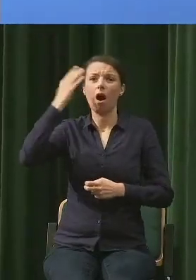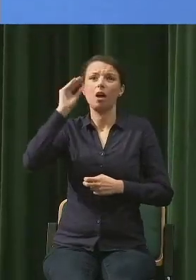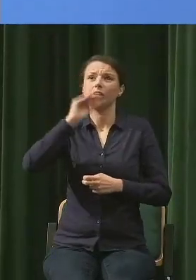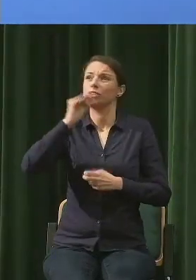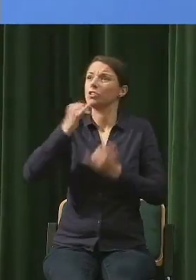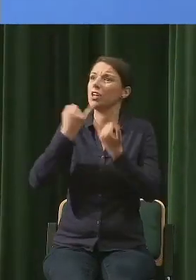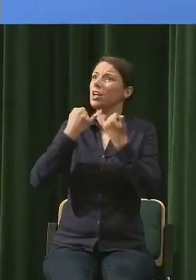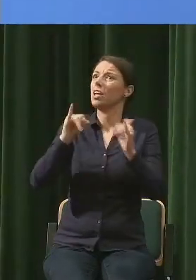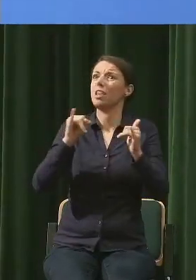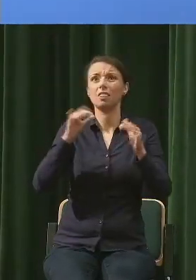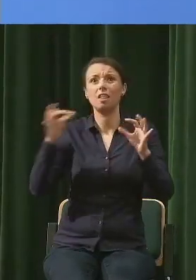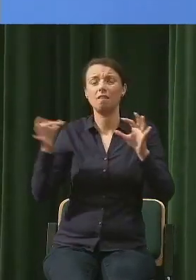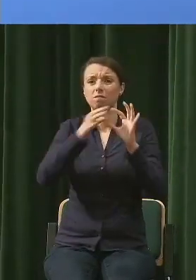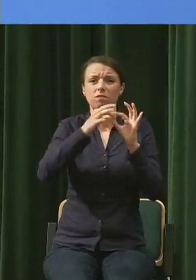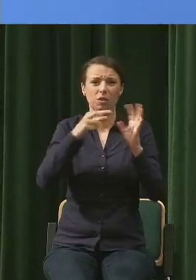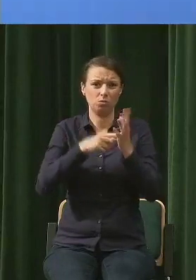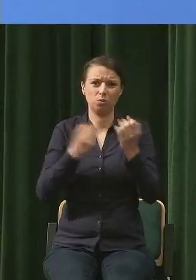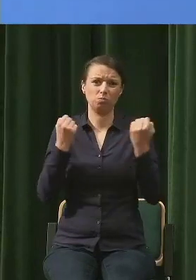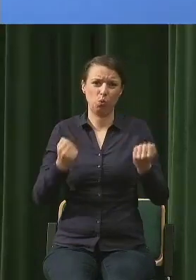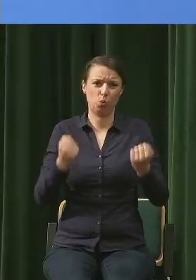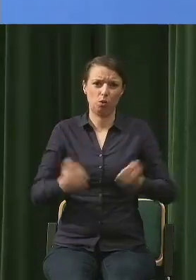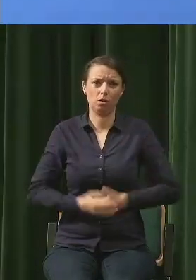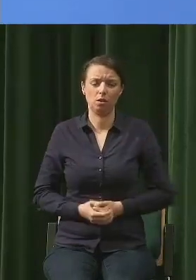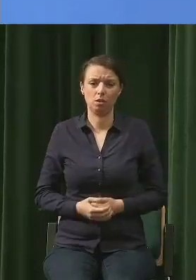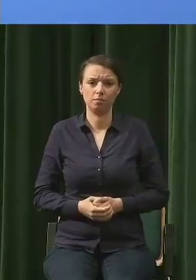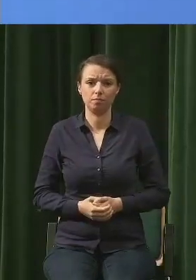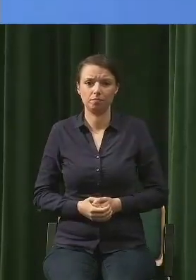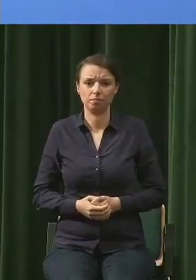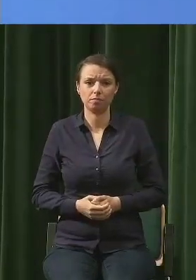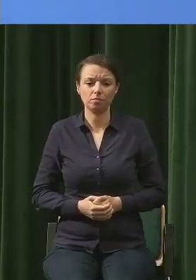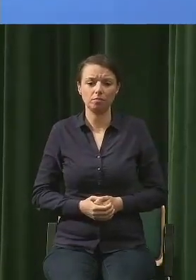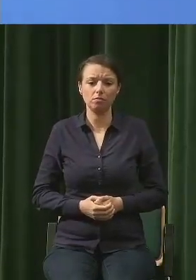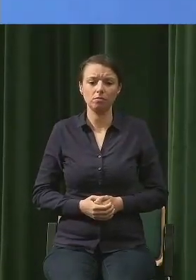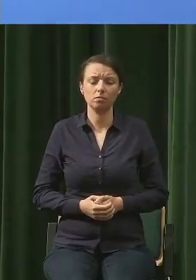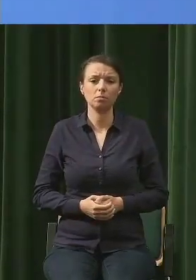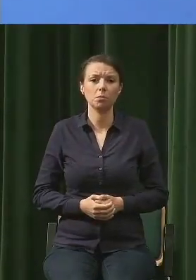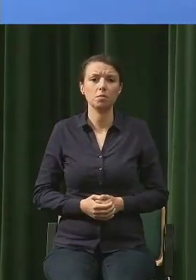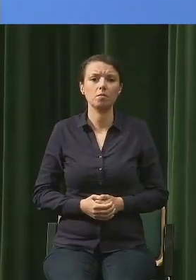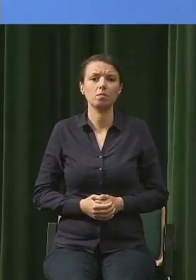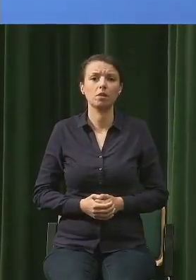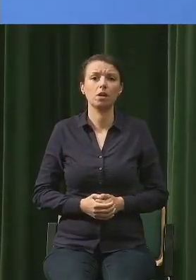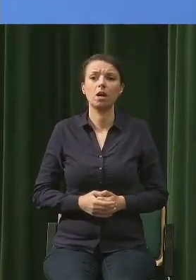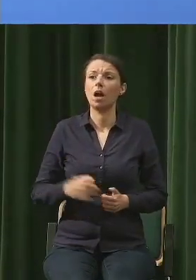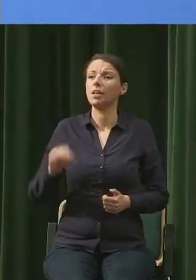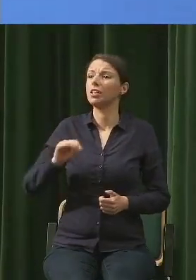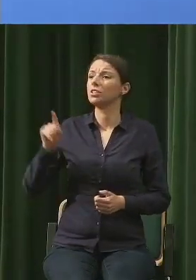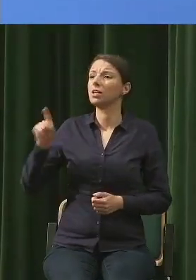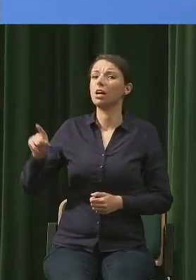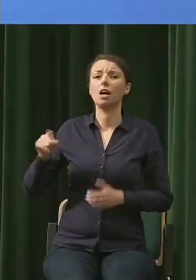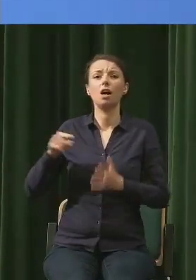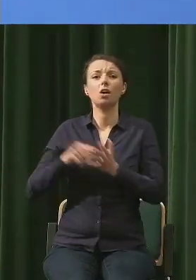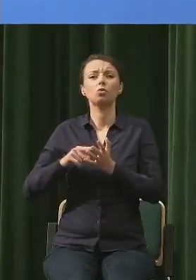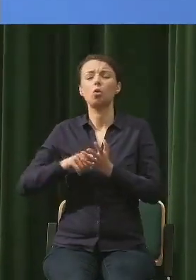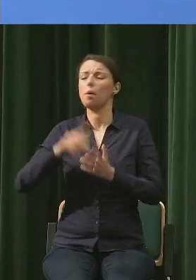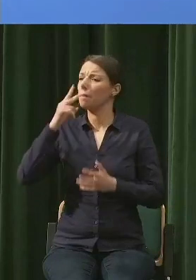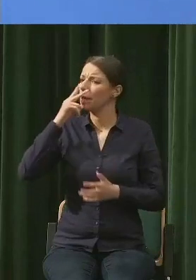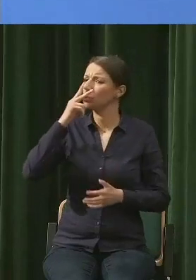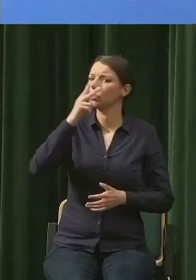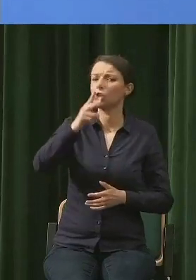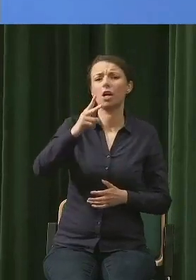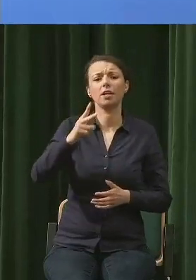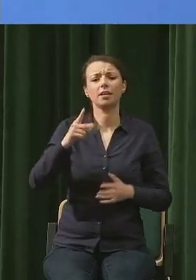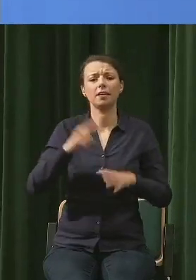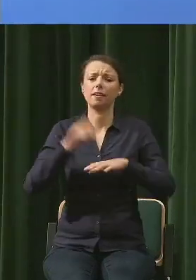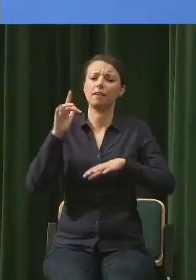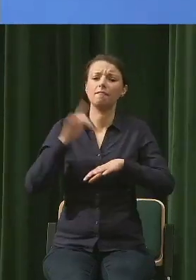I wracając tak jeszcze do tego, znaczy do tej czułego patrzenia, ono może się pojawić